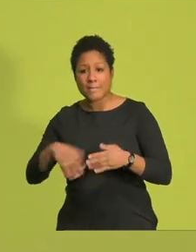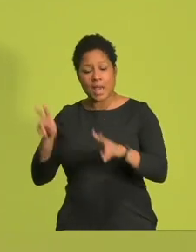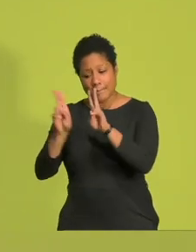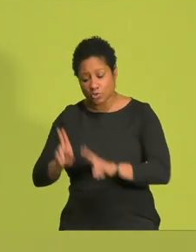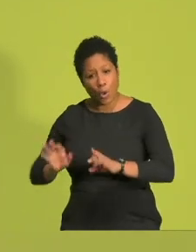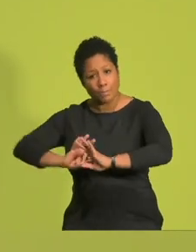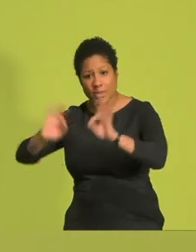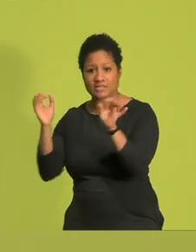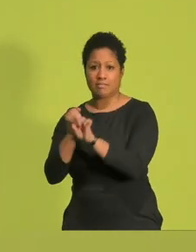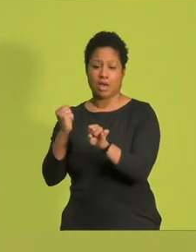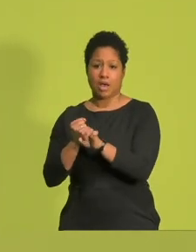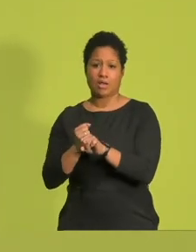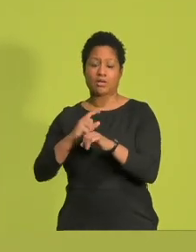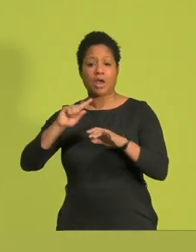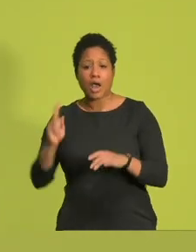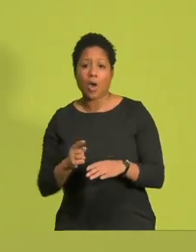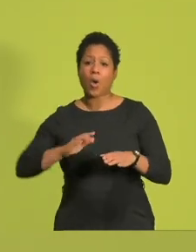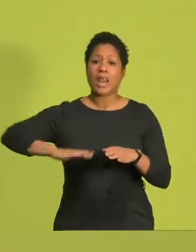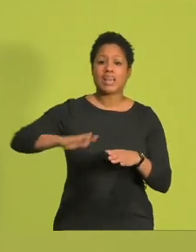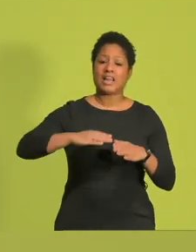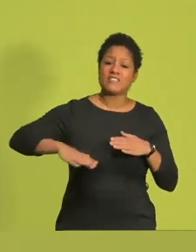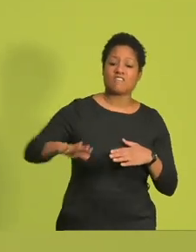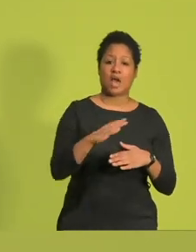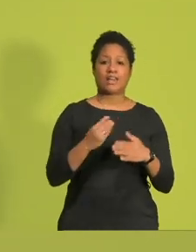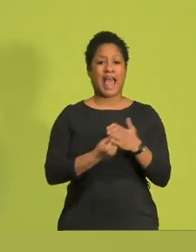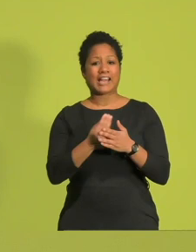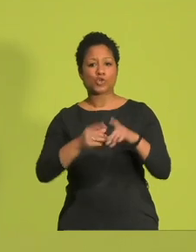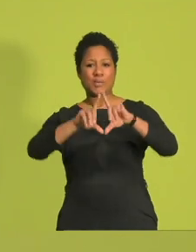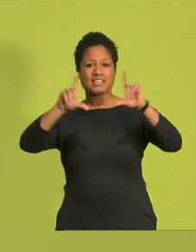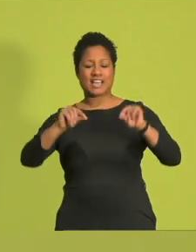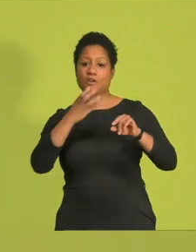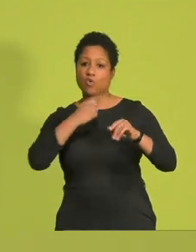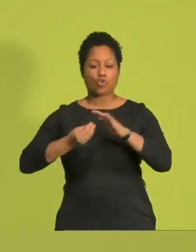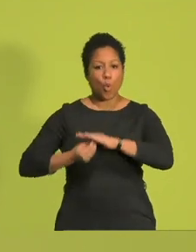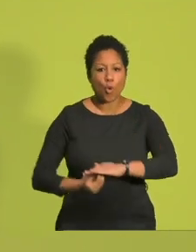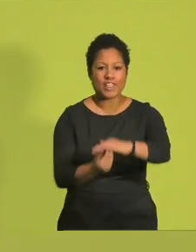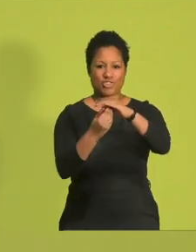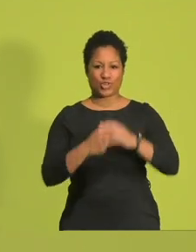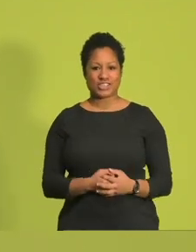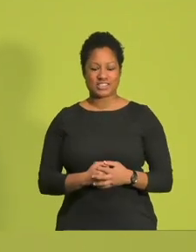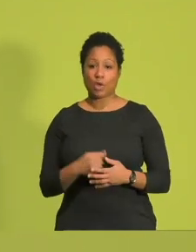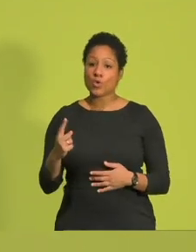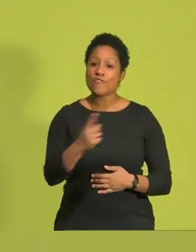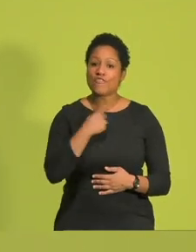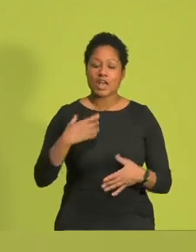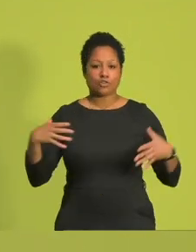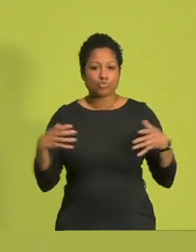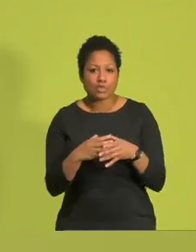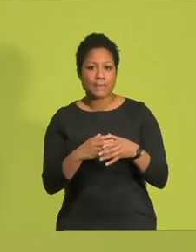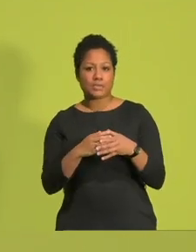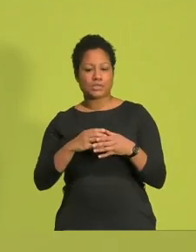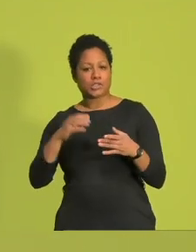und wirklich günstigen Azubi-Ticket unsere Azubis auch unterstützen. Und dass wir gemeinsam dafür sorgen